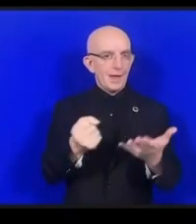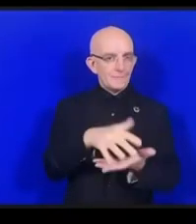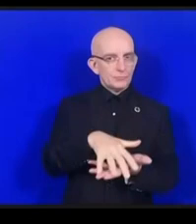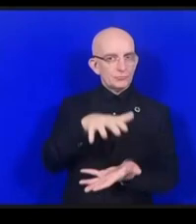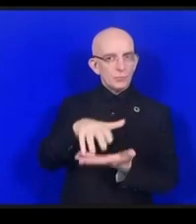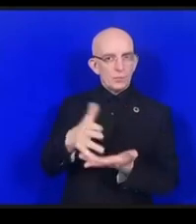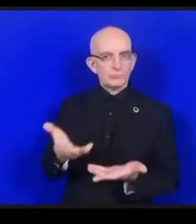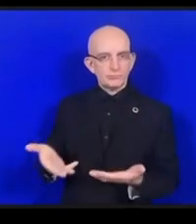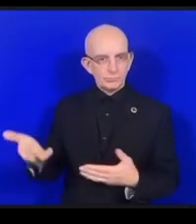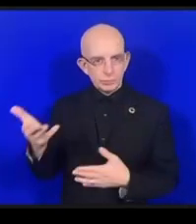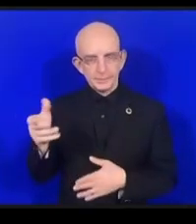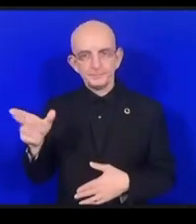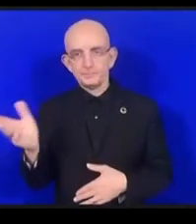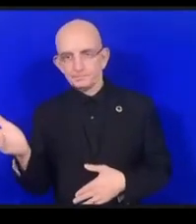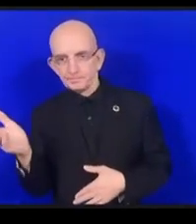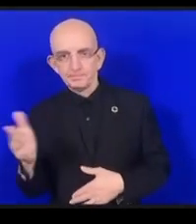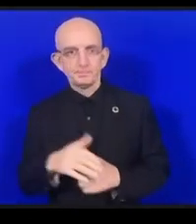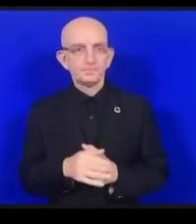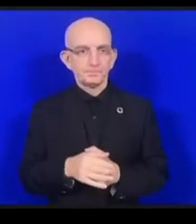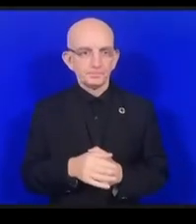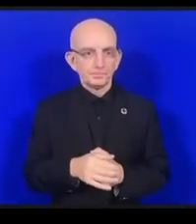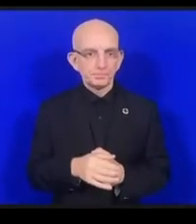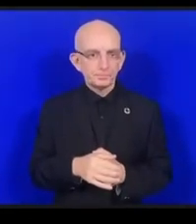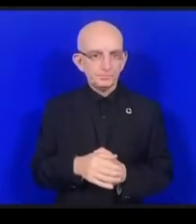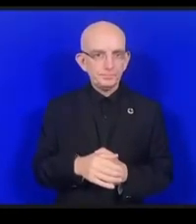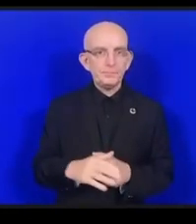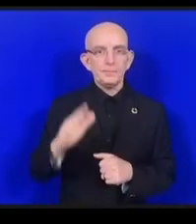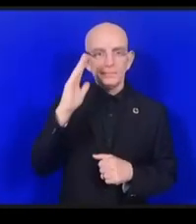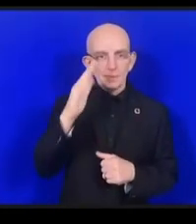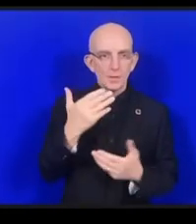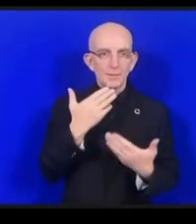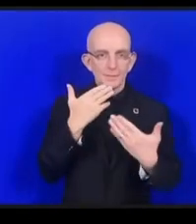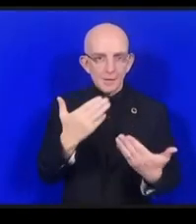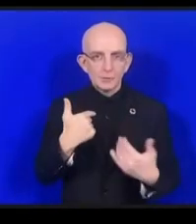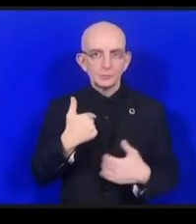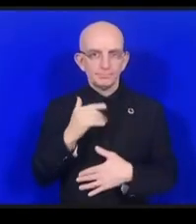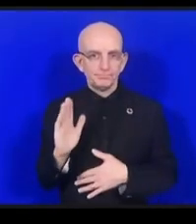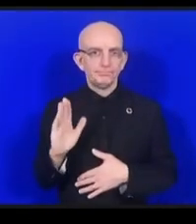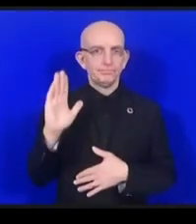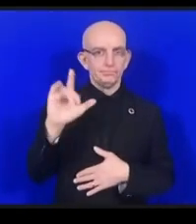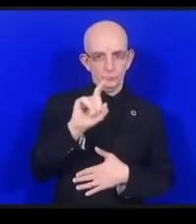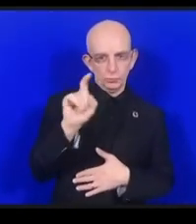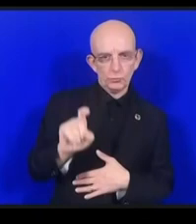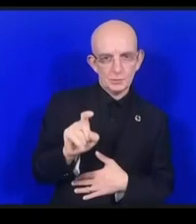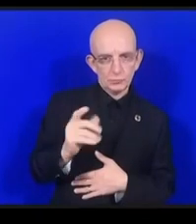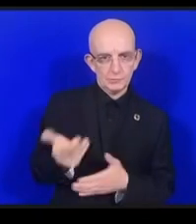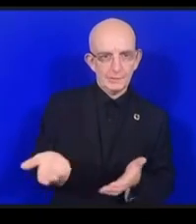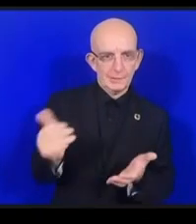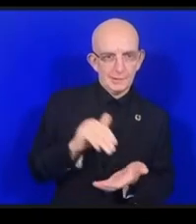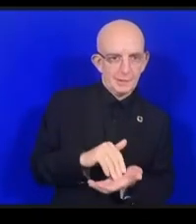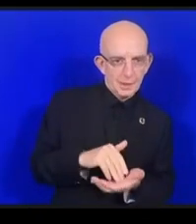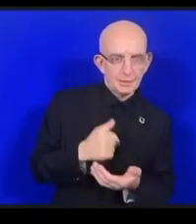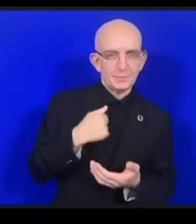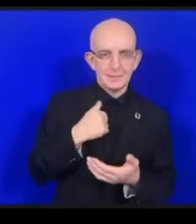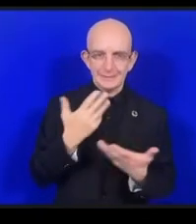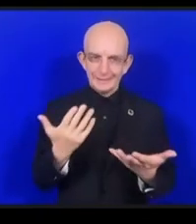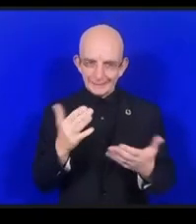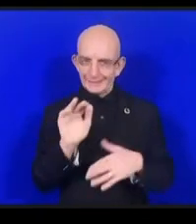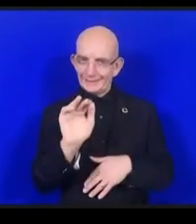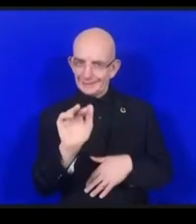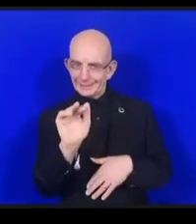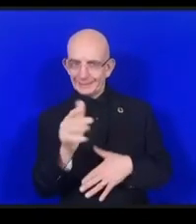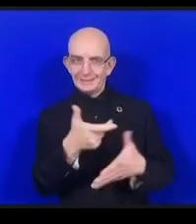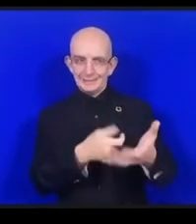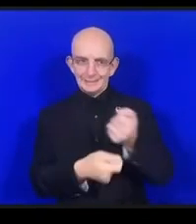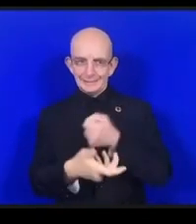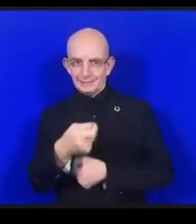一つシビアさんがおっしゃったことについてなんですがGoogleでそれから2人耳